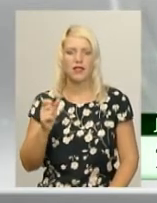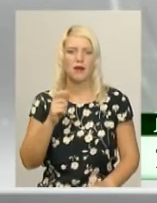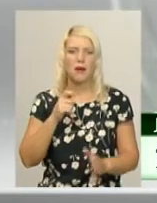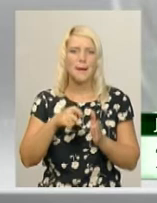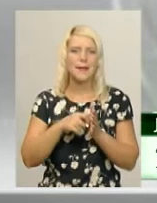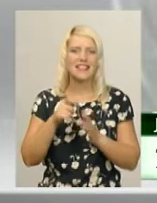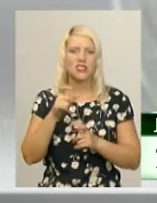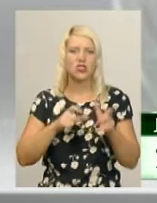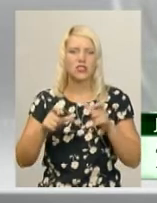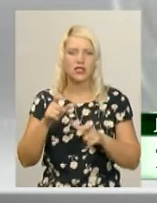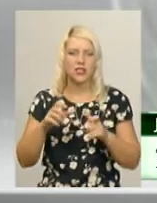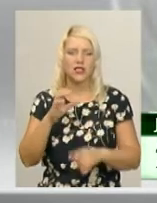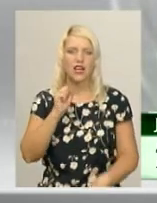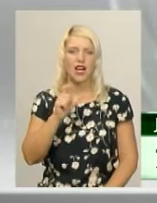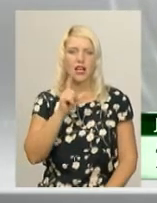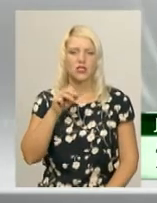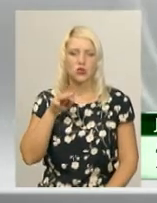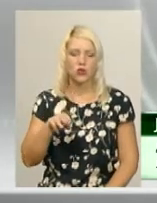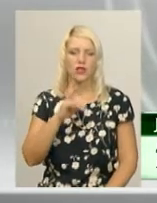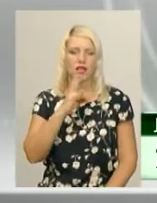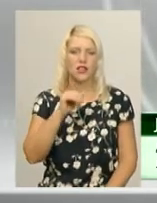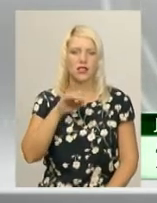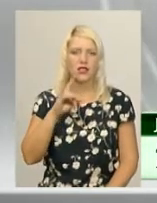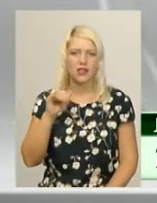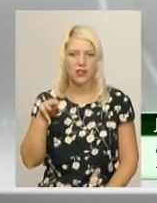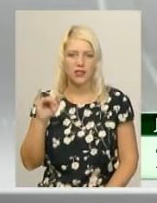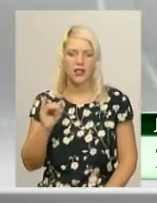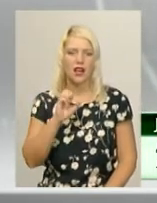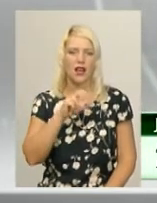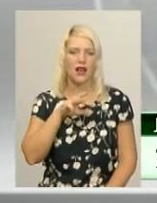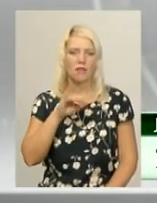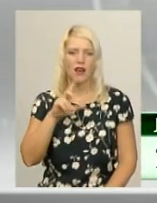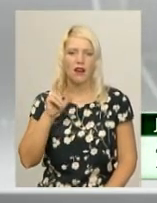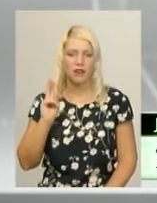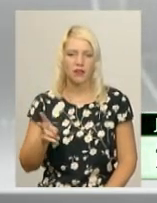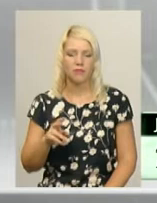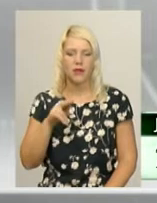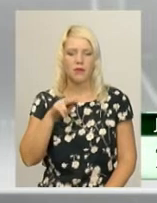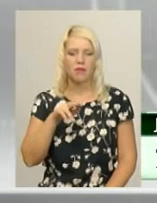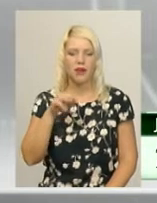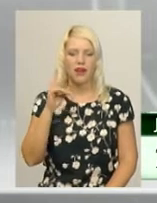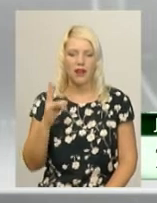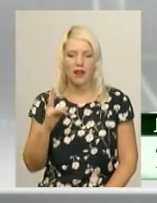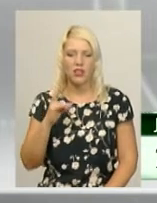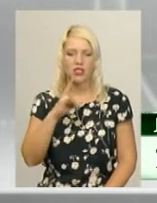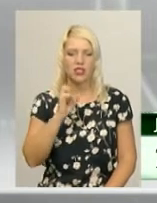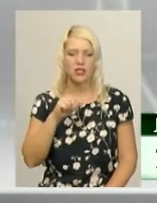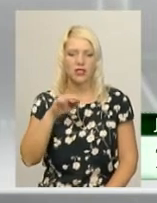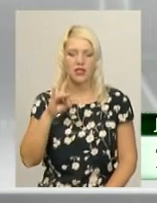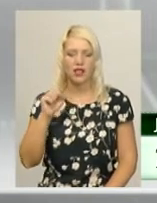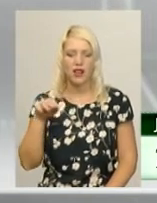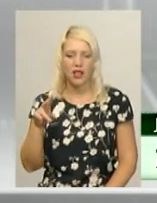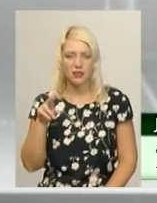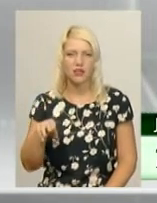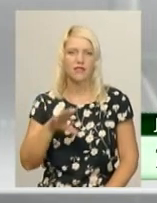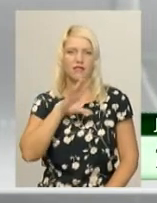і групу азоту, нітрити, нітрати, аміак. Перевищення ПАЖ, нітрати, цірководню, аміаку,